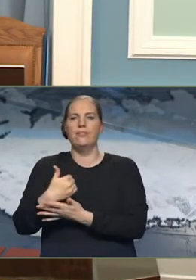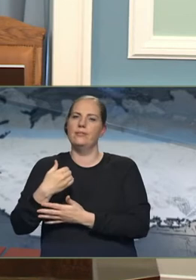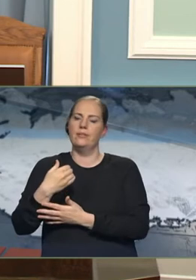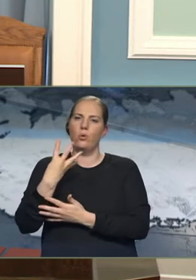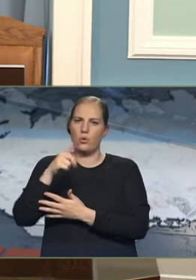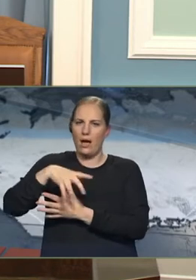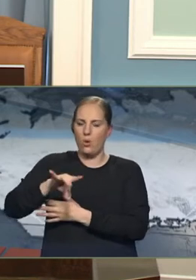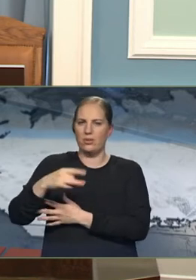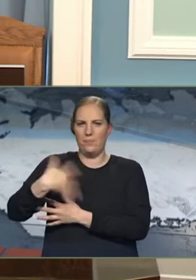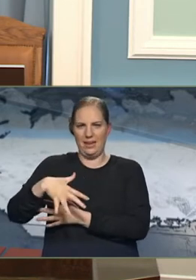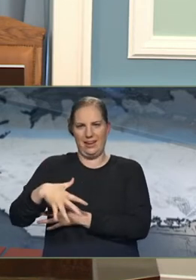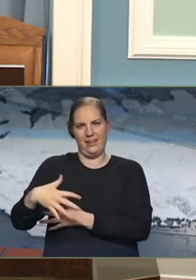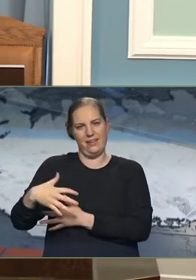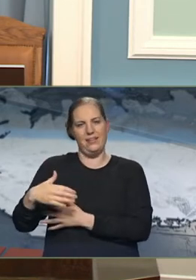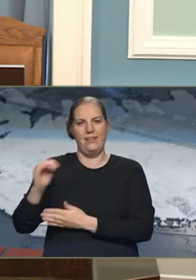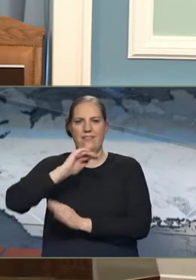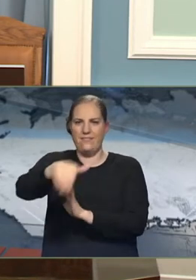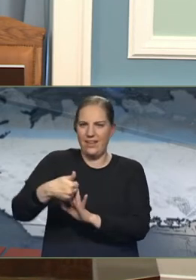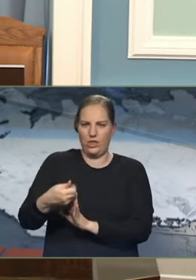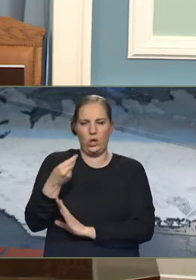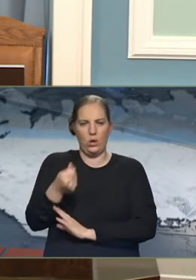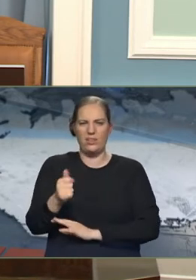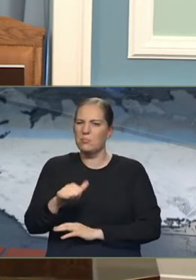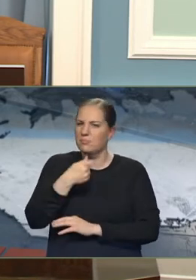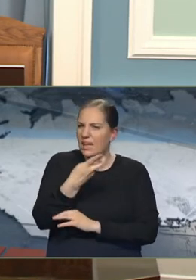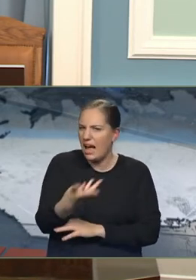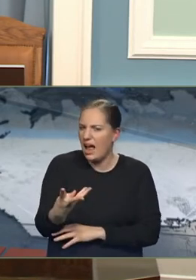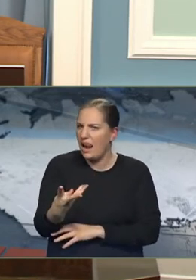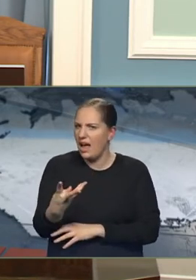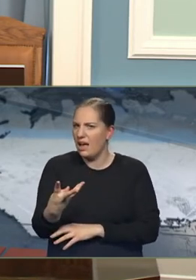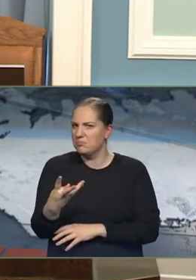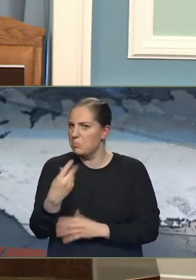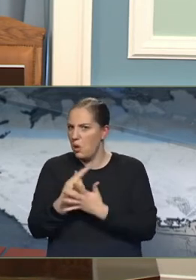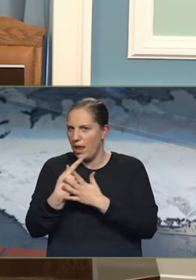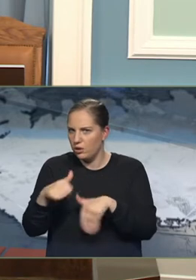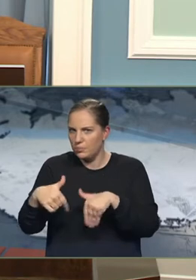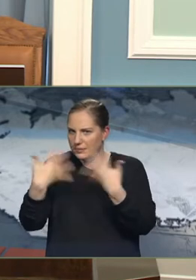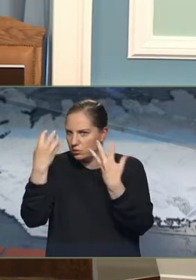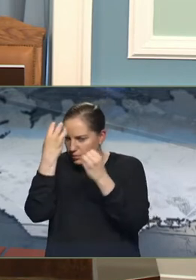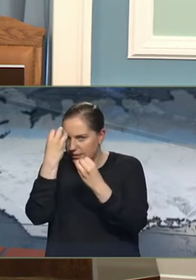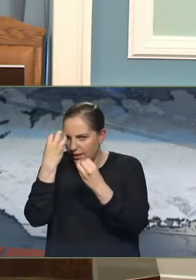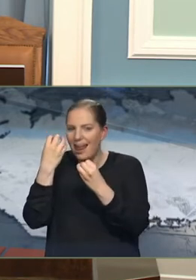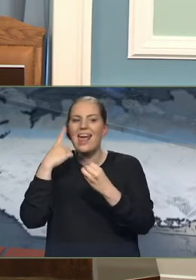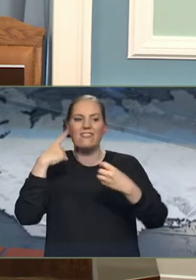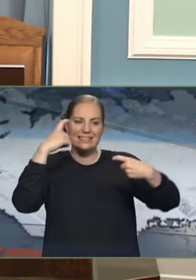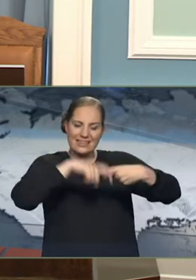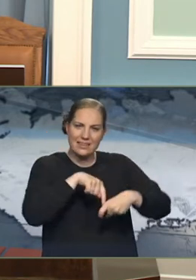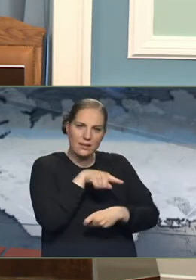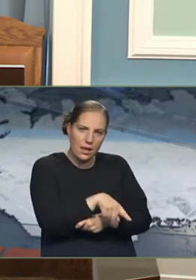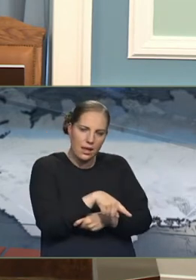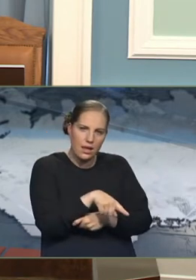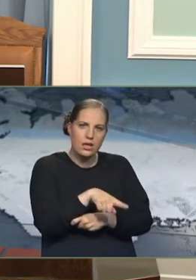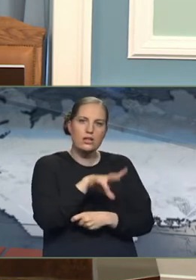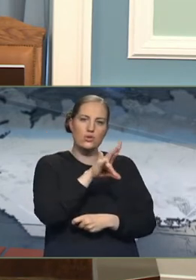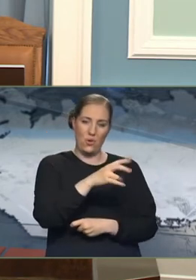og svo tala segir kannski ekki mikill nema þegar við horfum á samhengið. Á sama tíma greytu sjö